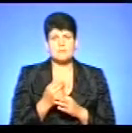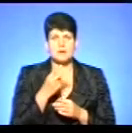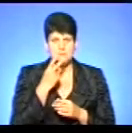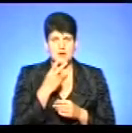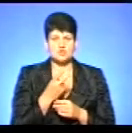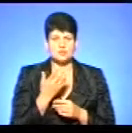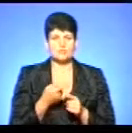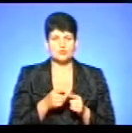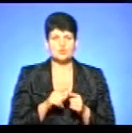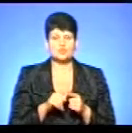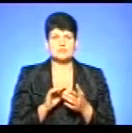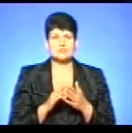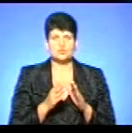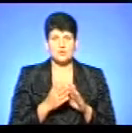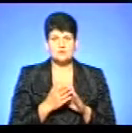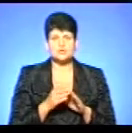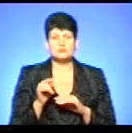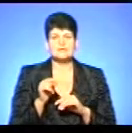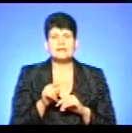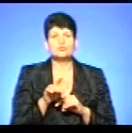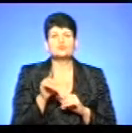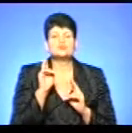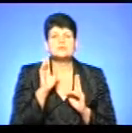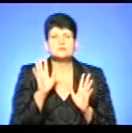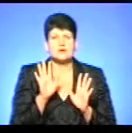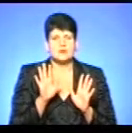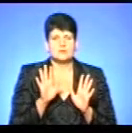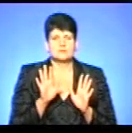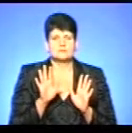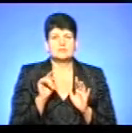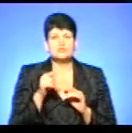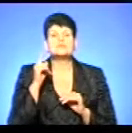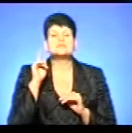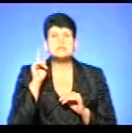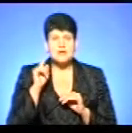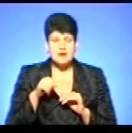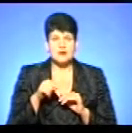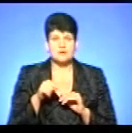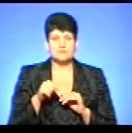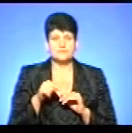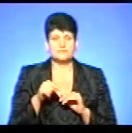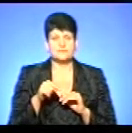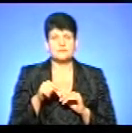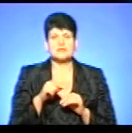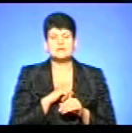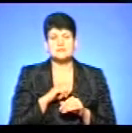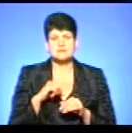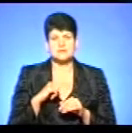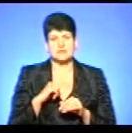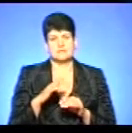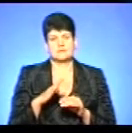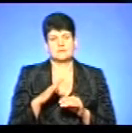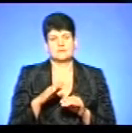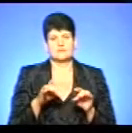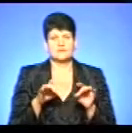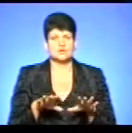ситуацію в тому, не про те, що вони не знають, а те, що вони знають і вони врегульовують питання відповідно до постанови.